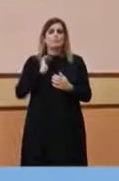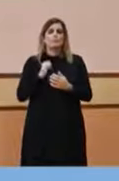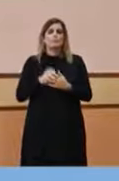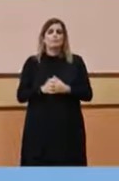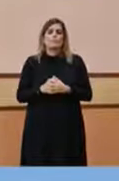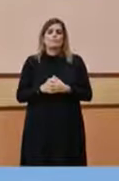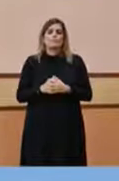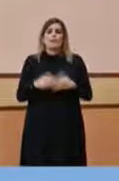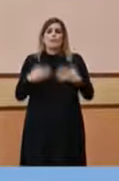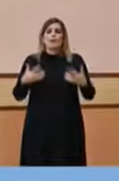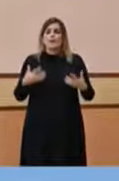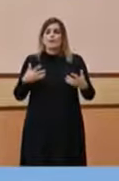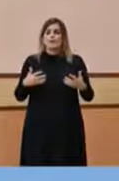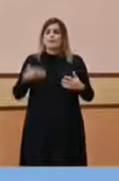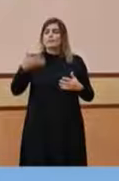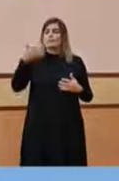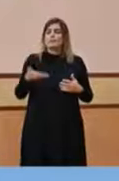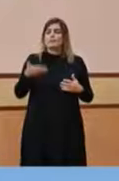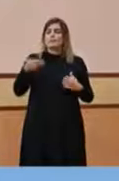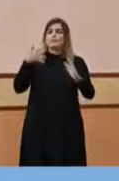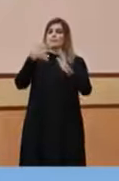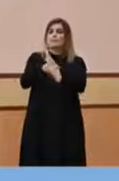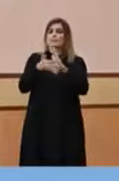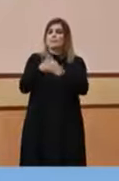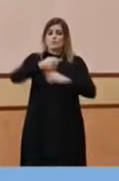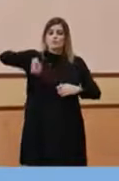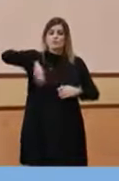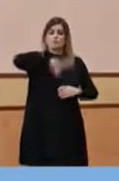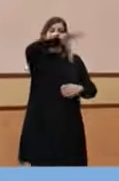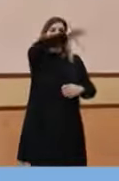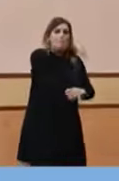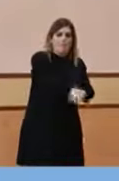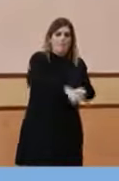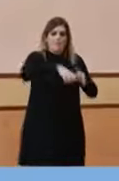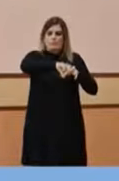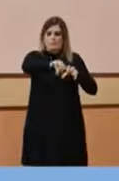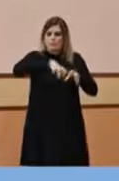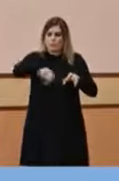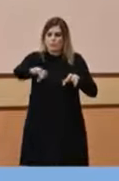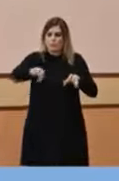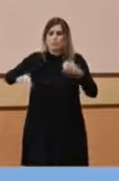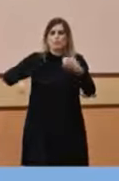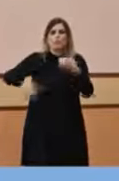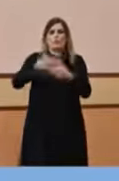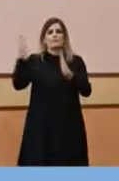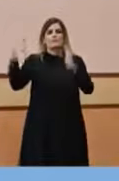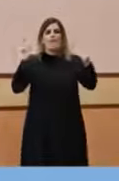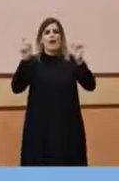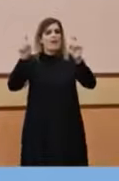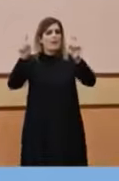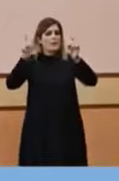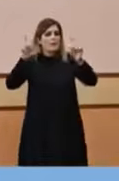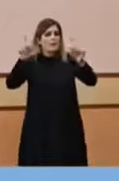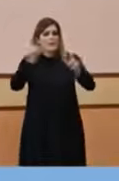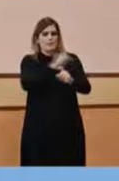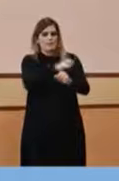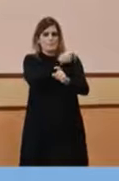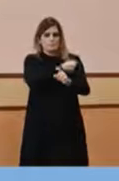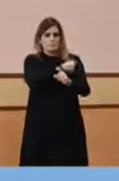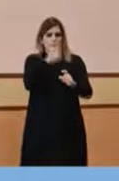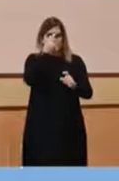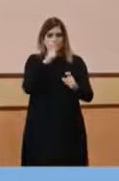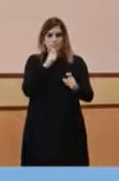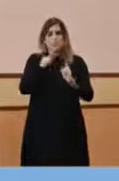el que fem sempre és comprar i distribuir les vacunes, iniciar la campanya que s'inicia avui, fer unes recomanacions per als